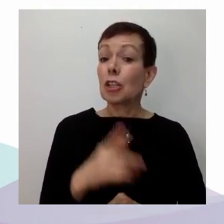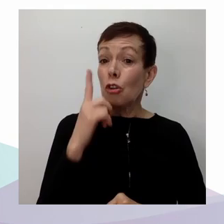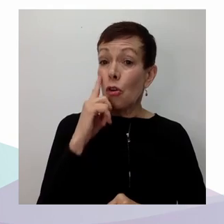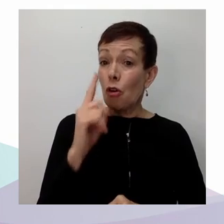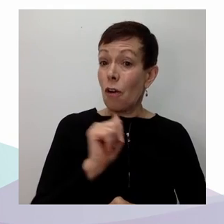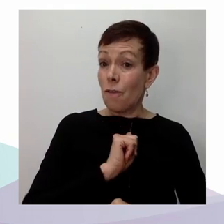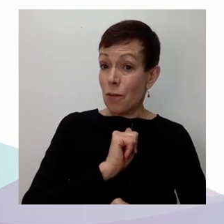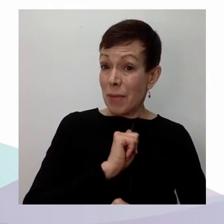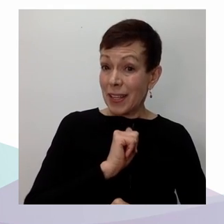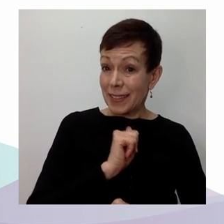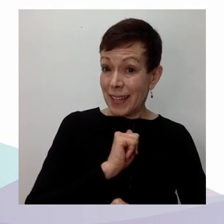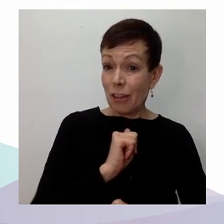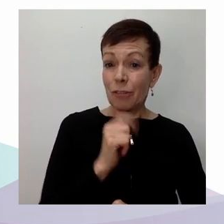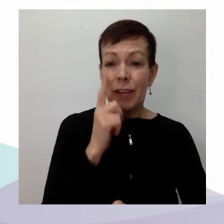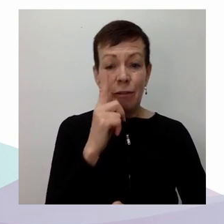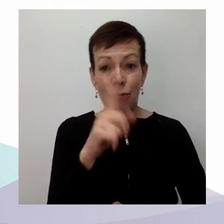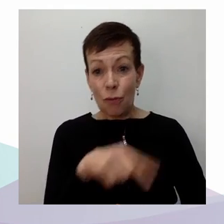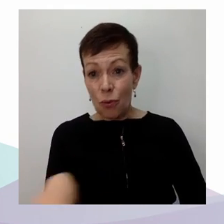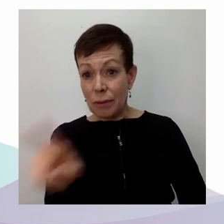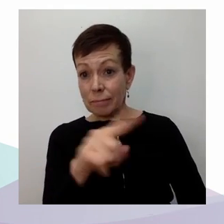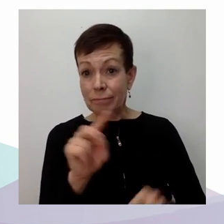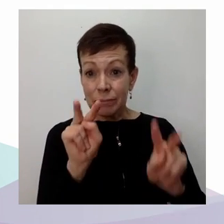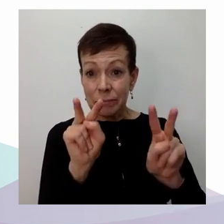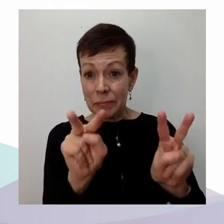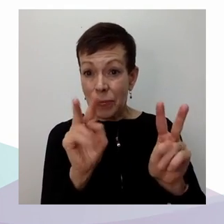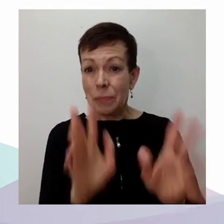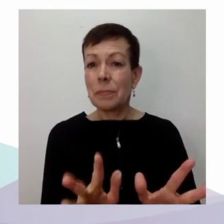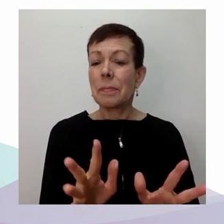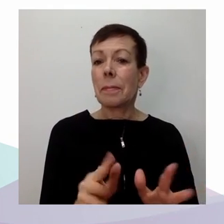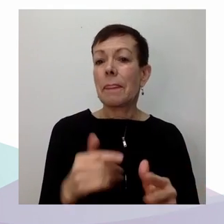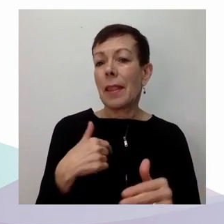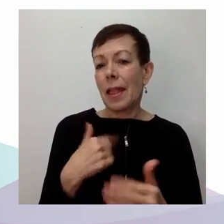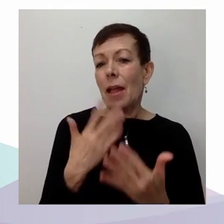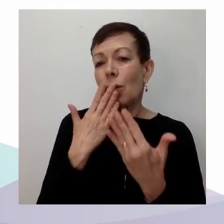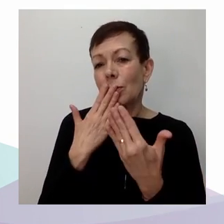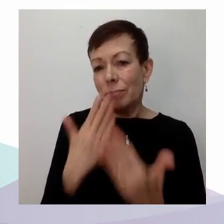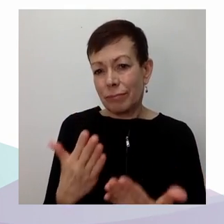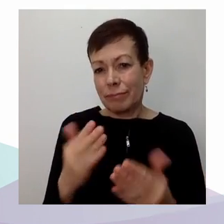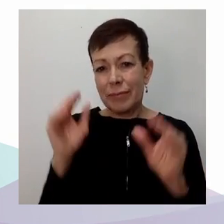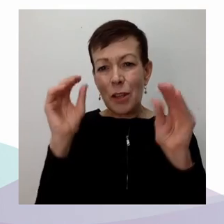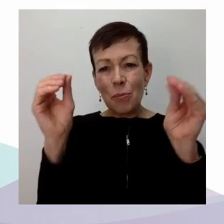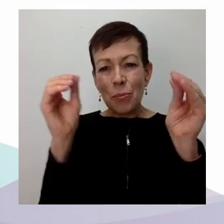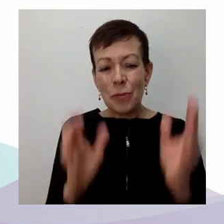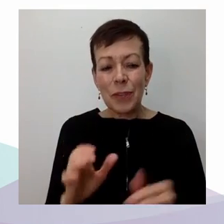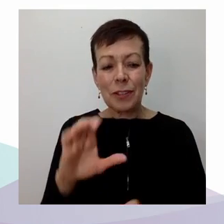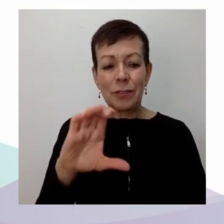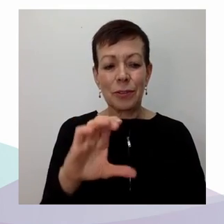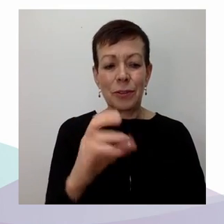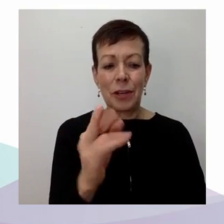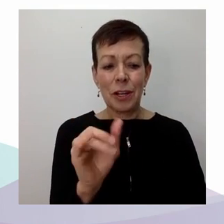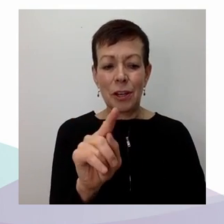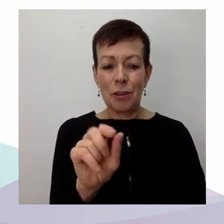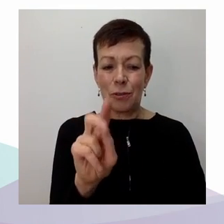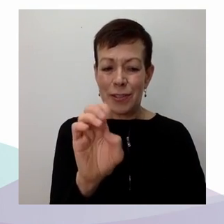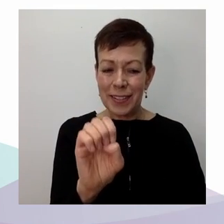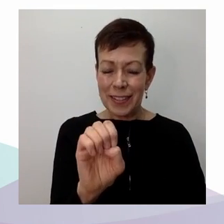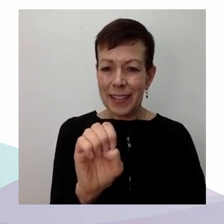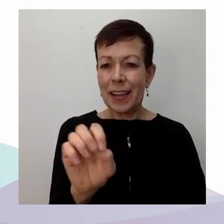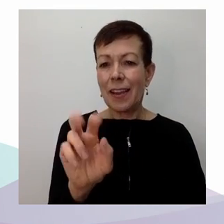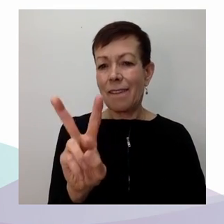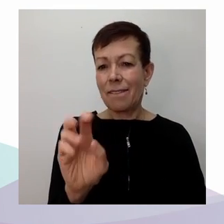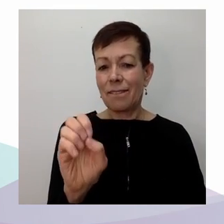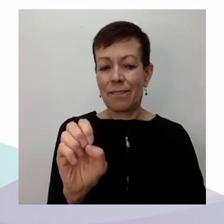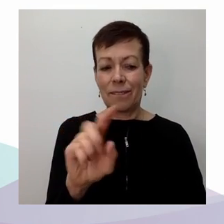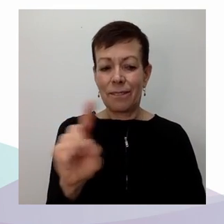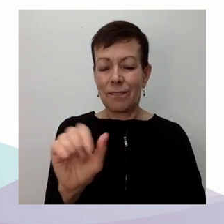professeur Christine Bézina, pour cette discussion et surtout pour la pertinence de vos propos et surtout pour nous inciter à prendre,